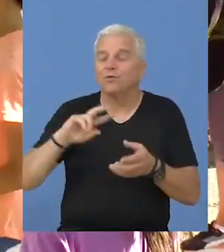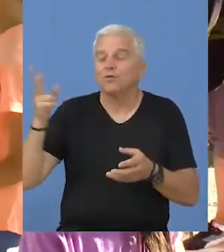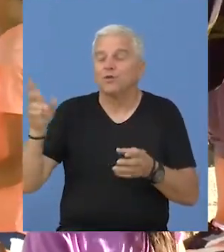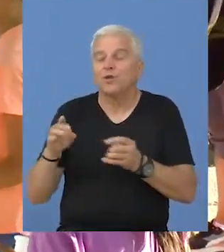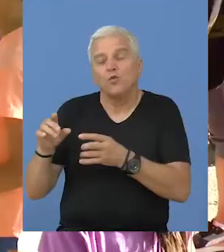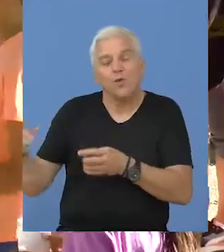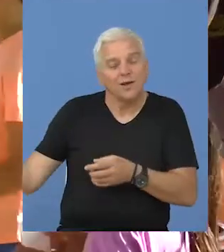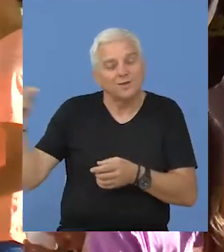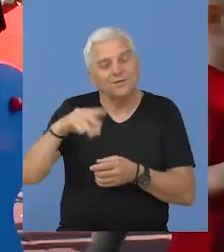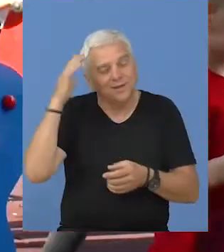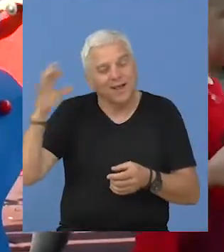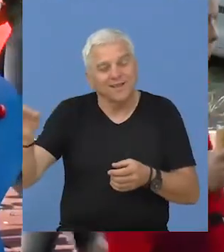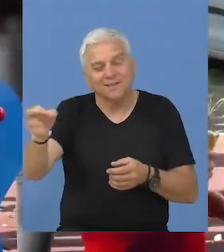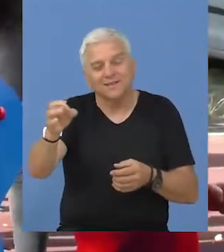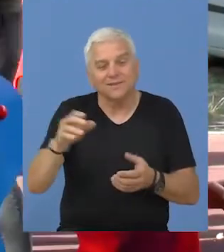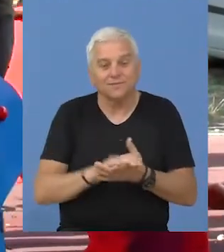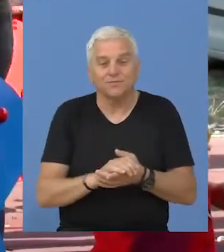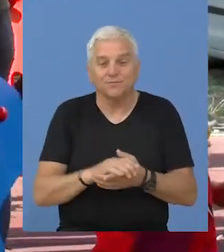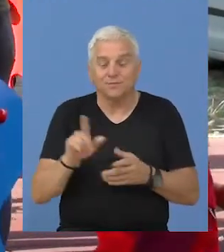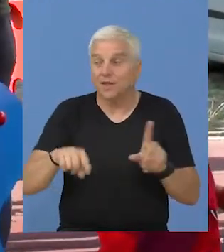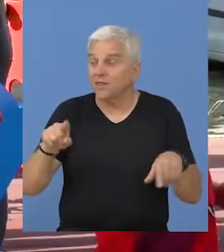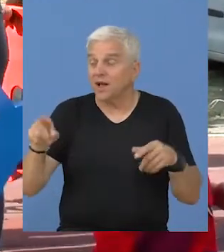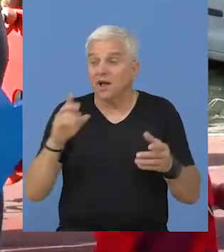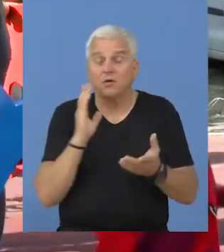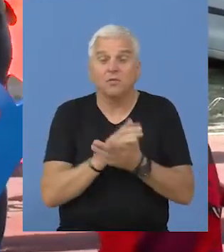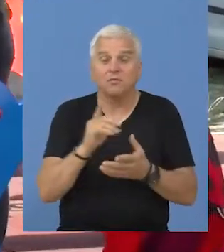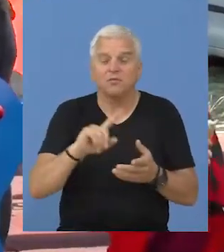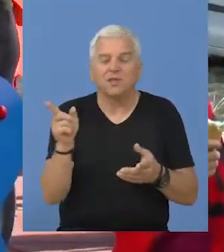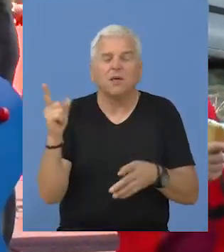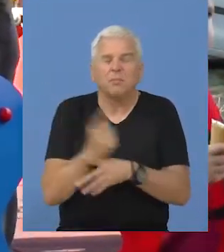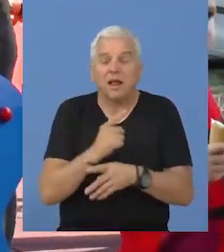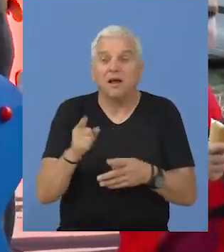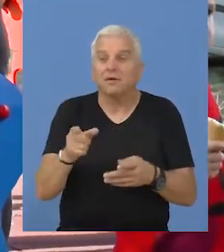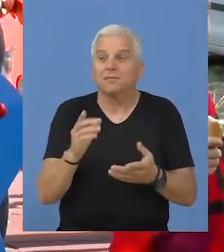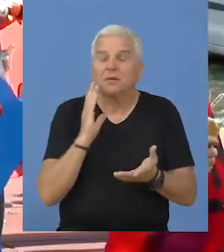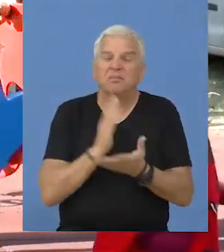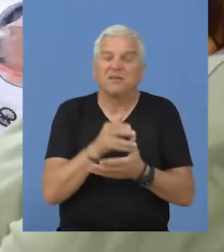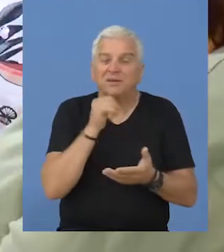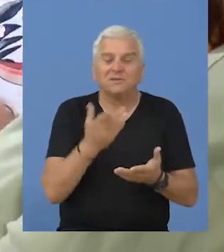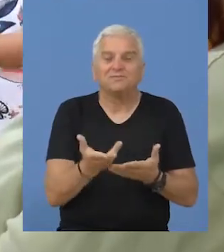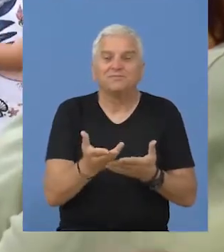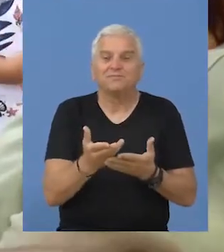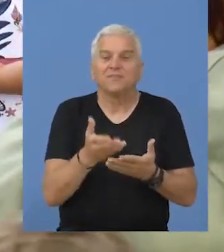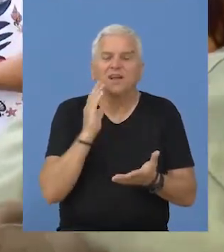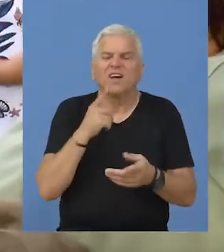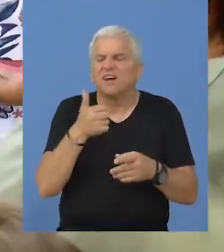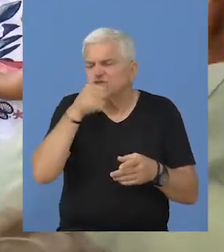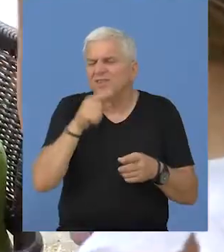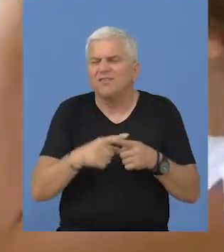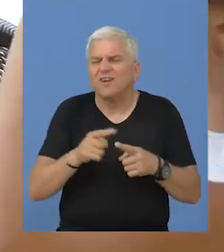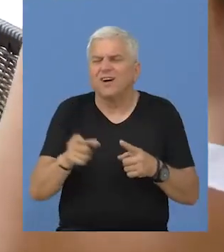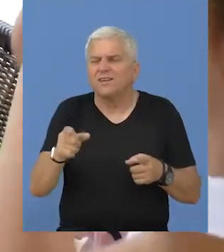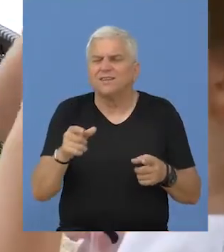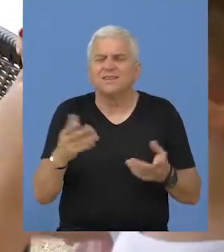okolnih ulica ili naselja, i nekako je bilo neprazno, ali uvek je nešto falilo,